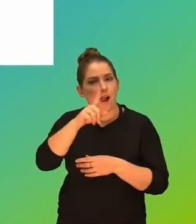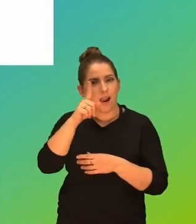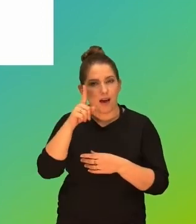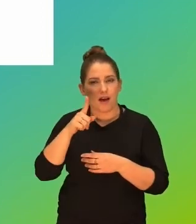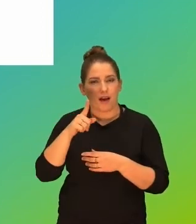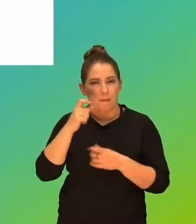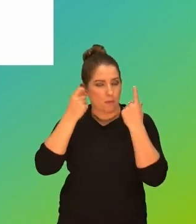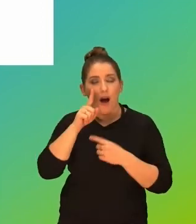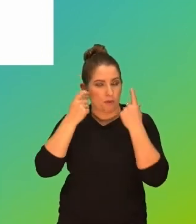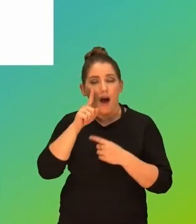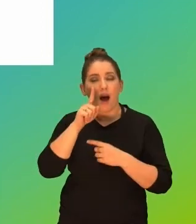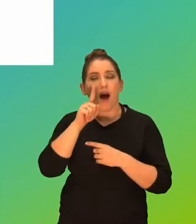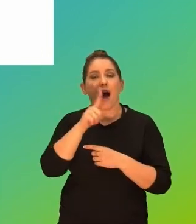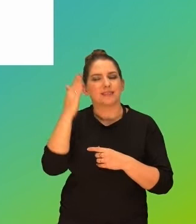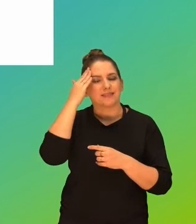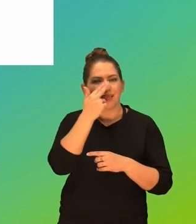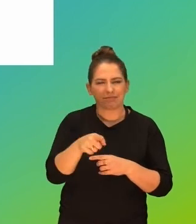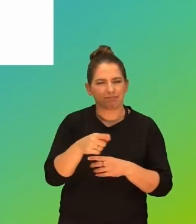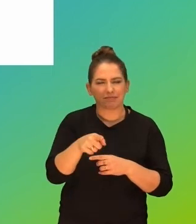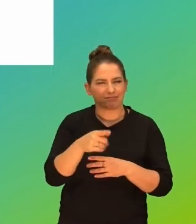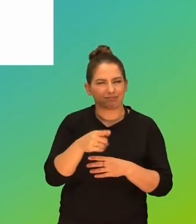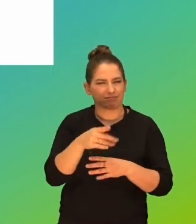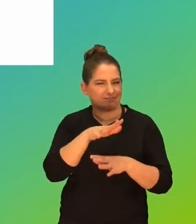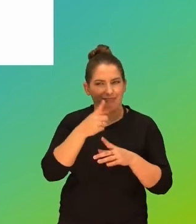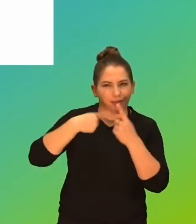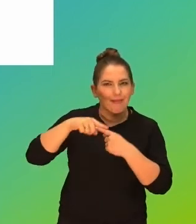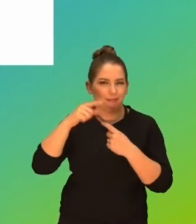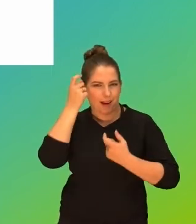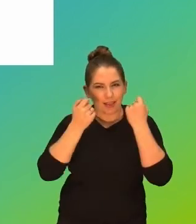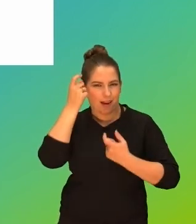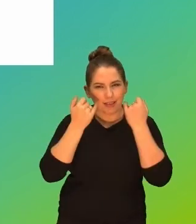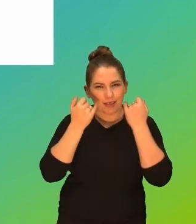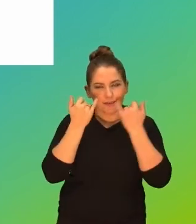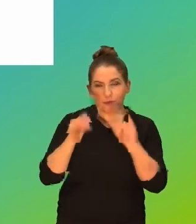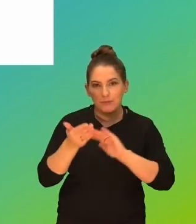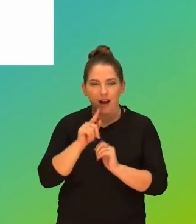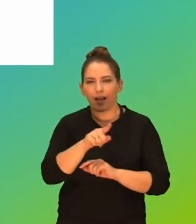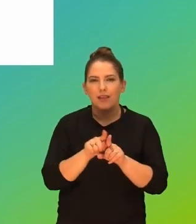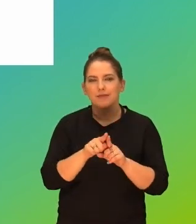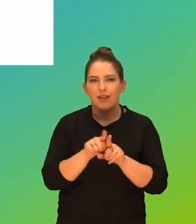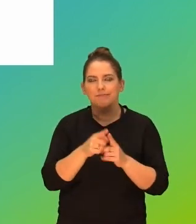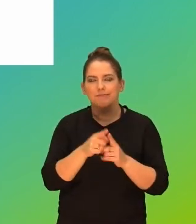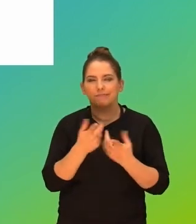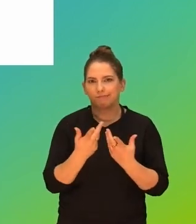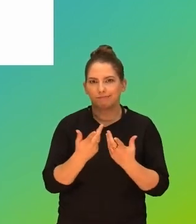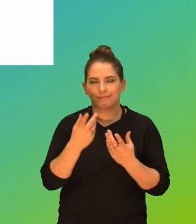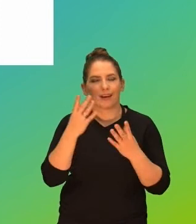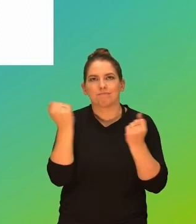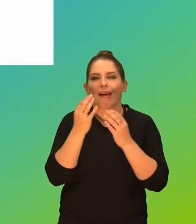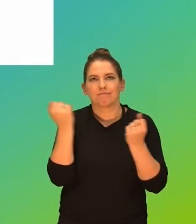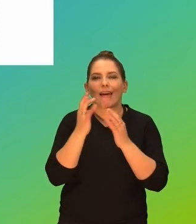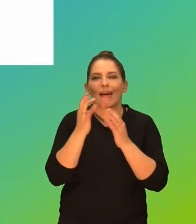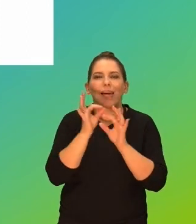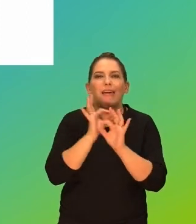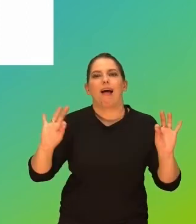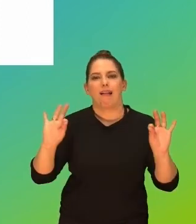doskonale znacie nastolatków, oni są niezwykle kreatywni w wymyślaniu różnych sposobów, ale one bardzo często są niezwykle wyidealizowane.